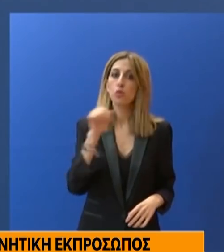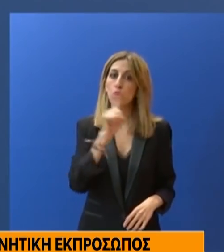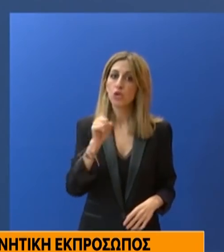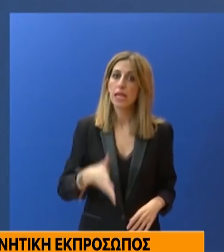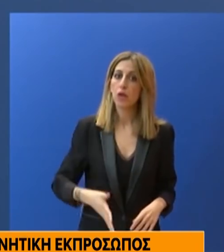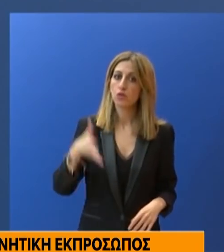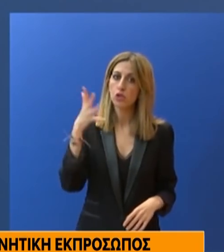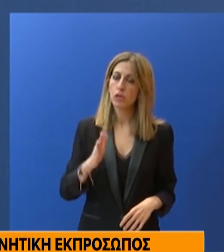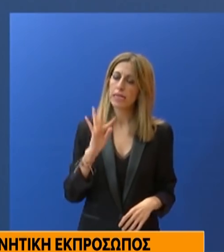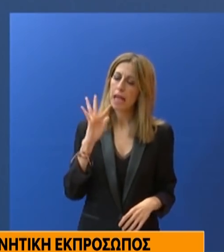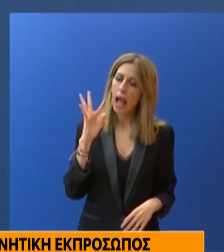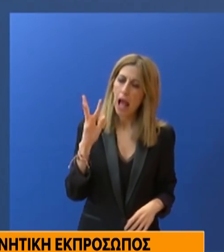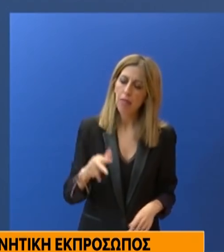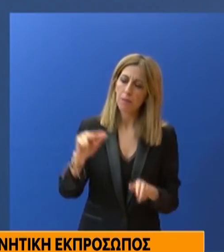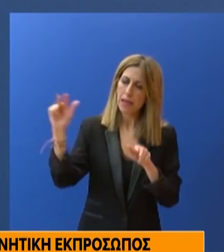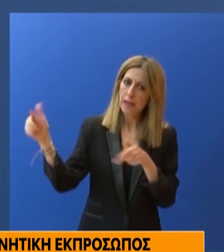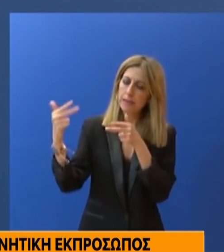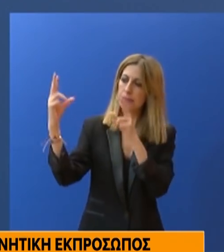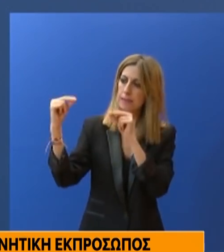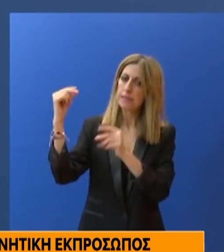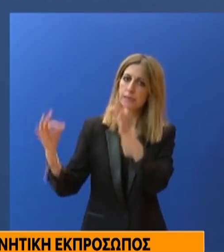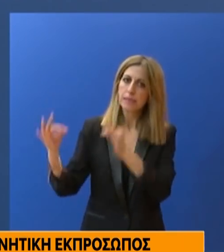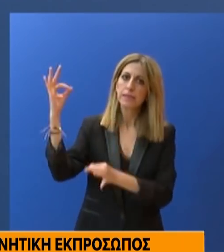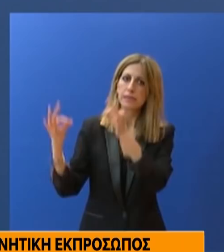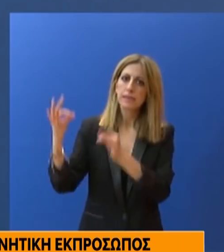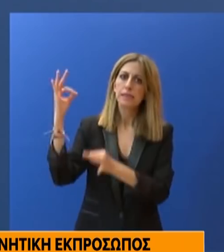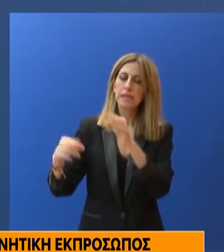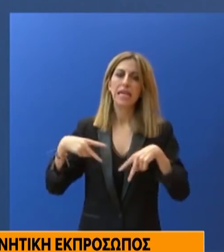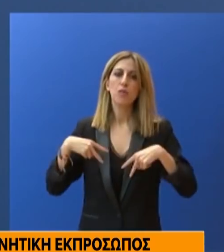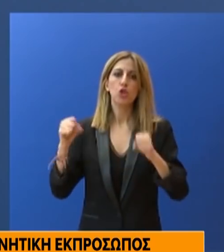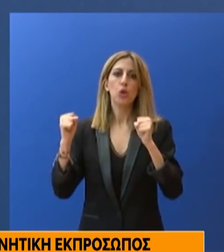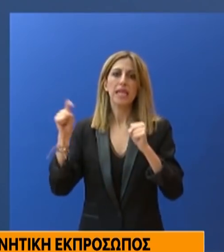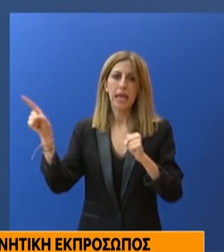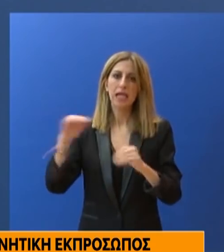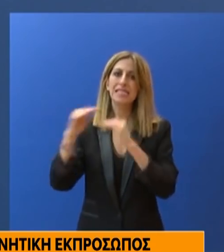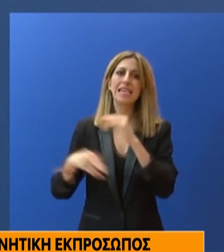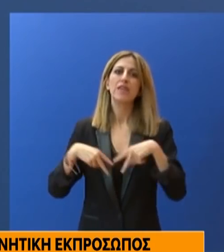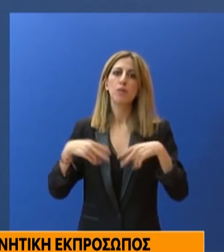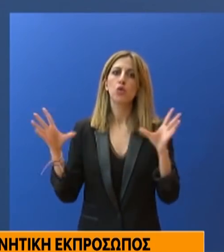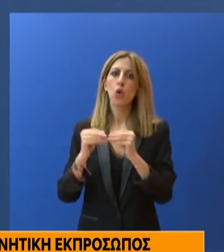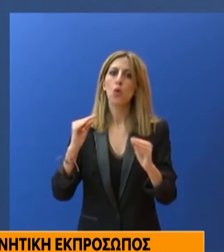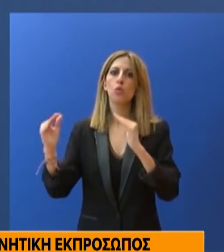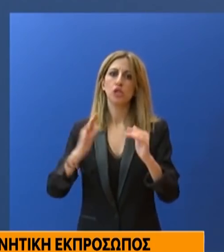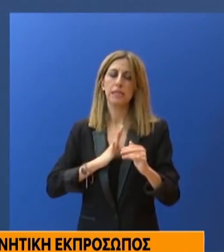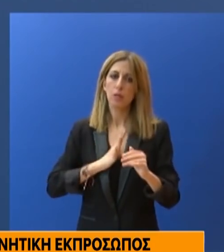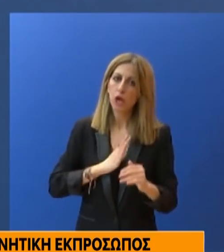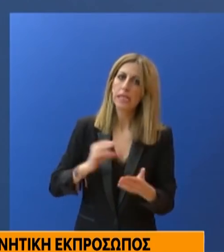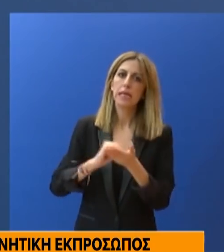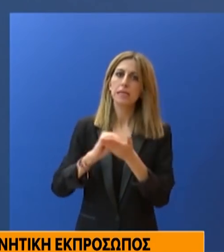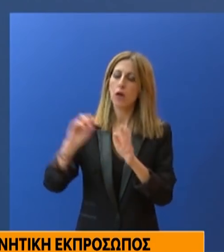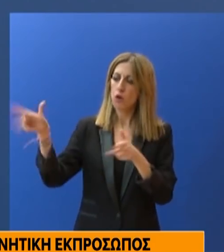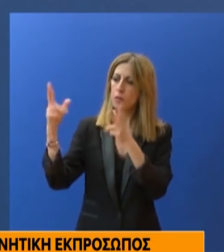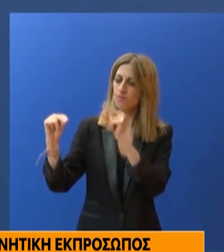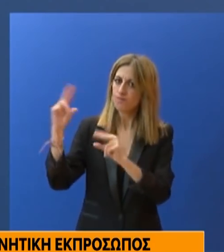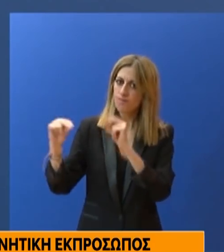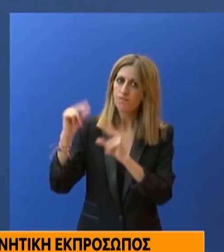τηλεδιάσκεψη με την ηγεσία του Υπουργείου Υγείας τον Υφουπουργό Πολιτικής Προστασίας τον καθηγητή λοιμοξιολόγος Σωτήρη Τσιόδρα και